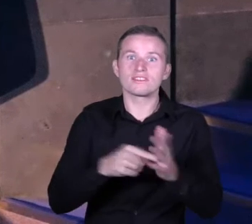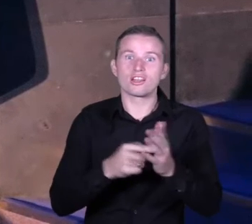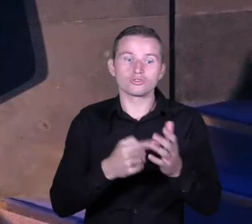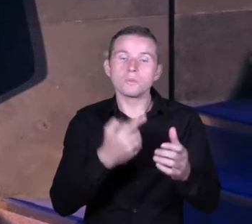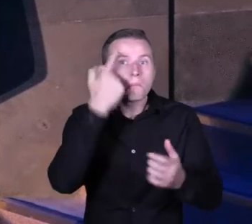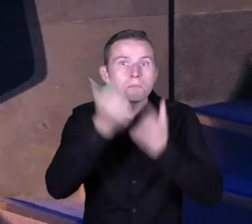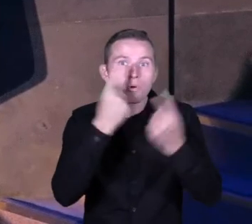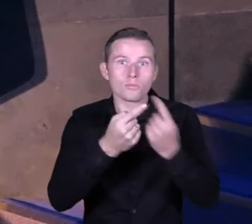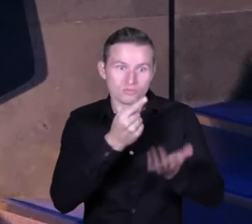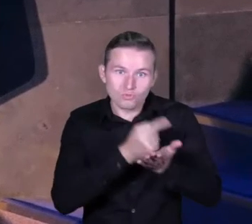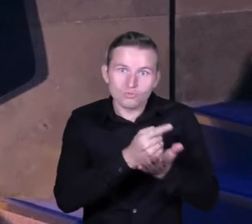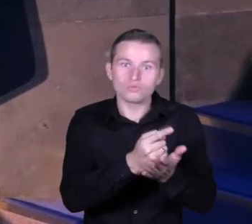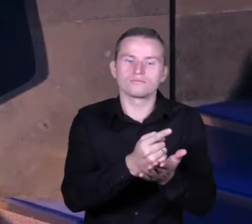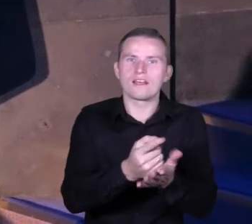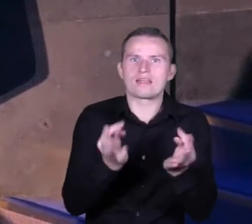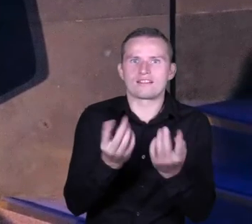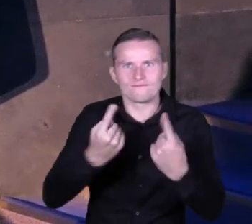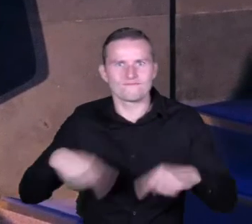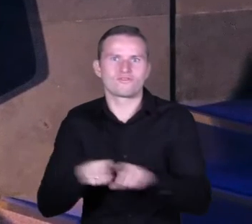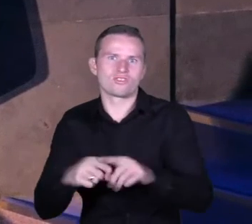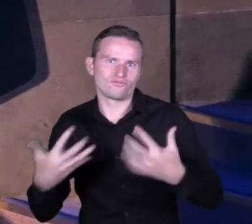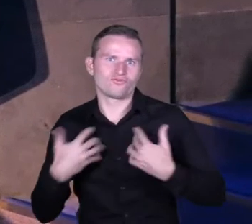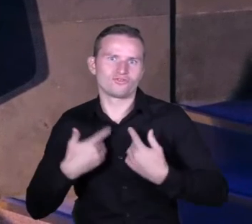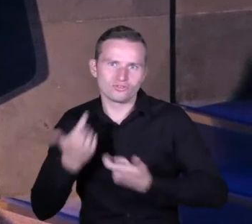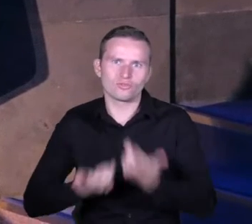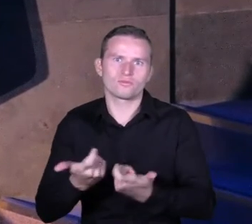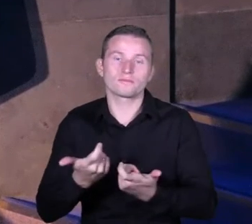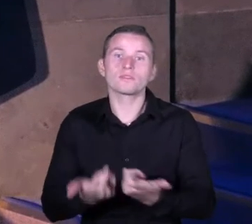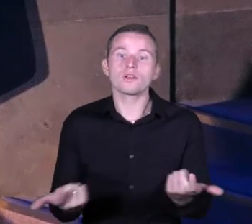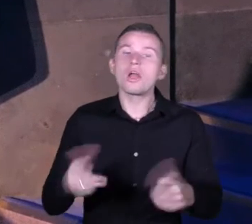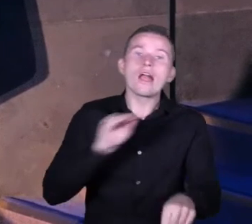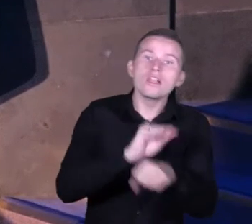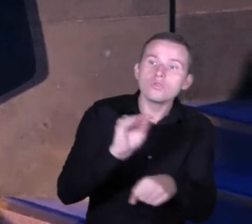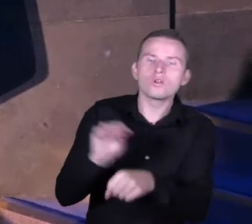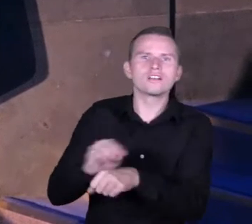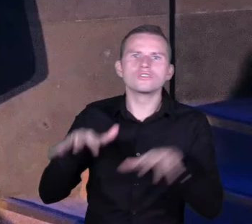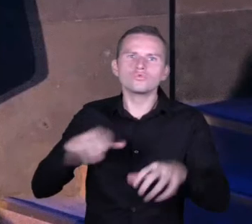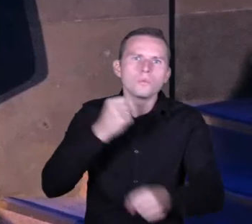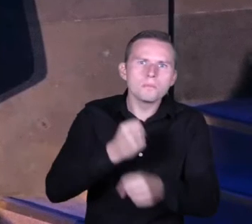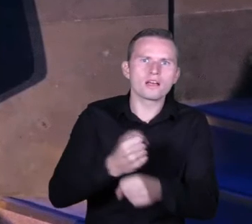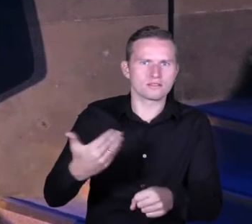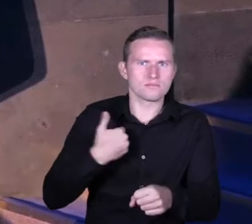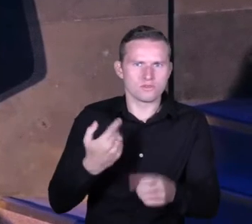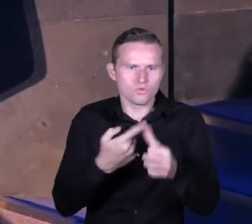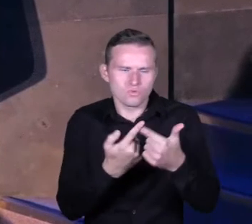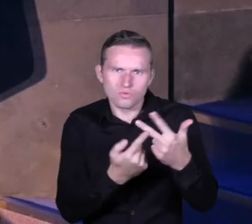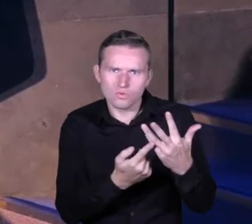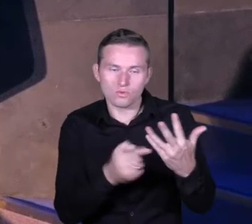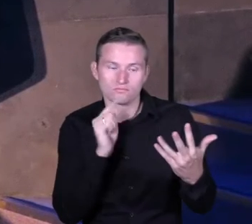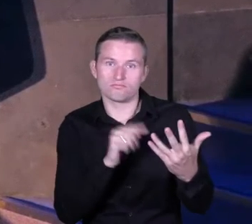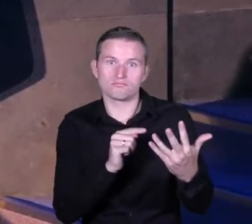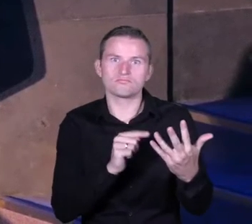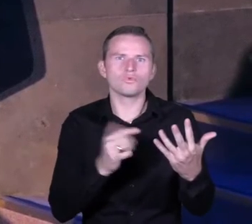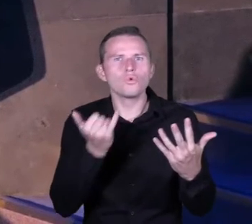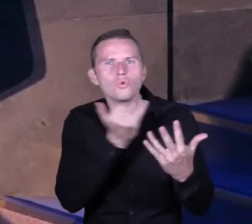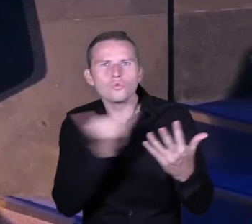życie. Liczę teraz, że Ministerstwo Edukacji tutaj wiele z tej pracy, którą udało się tutaj wypracować, przekuje na konkretne